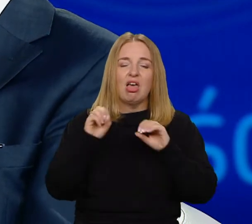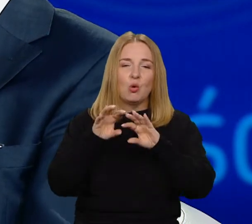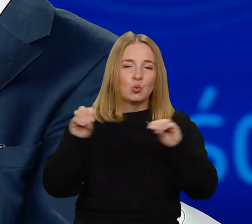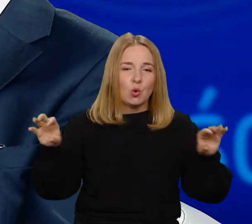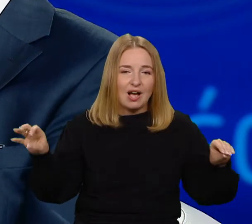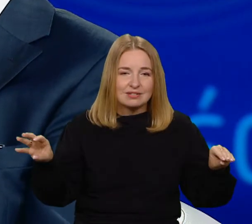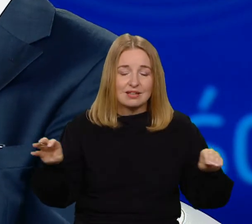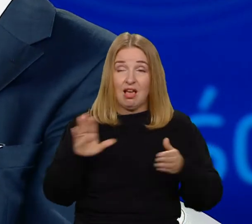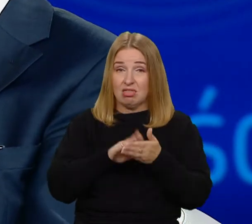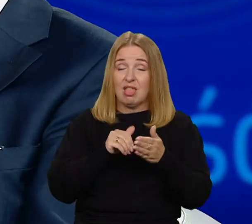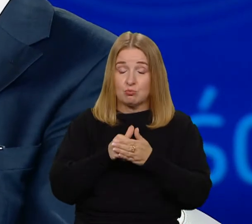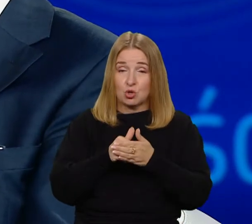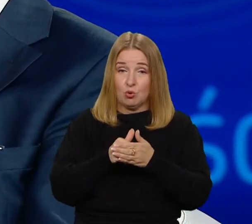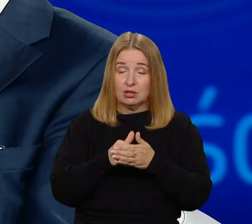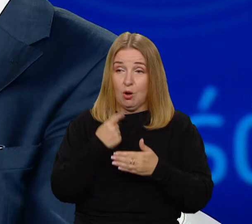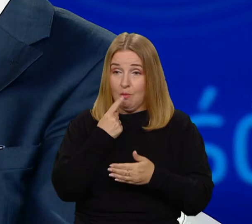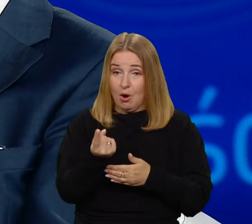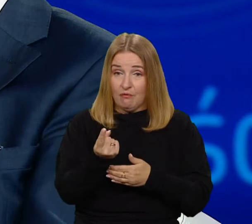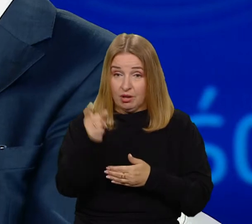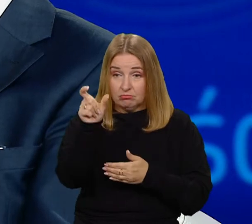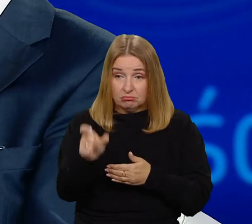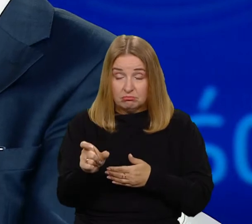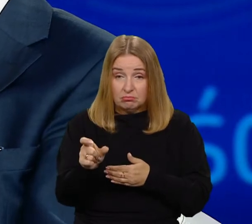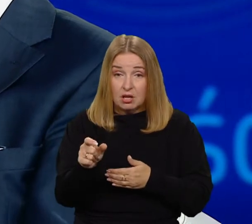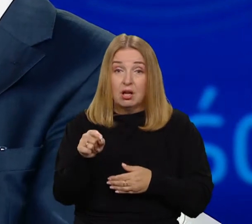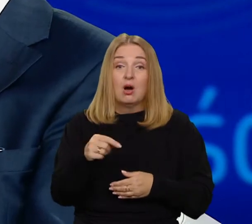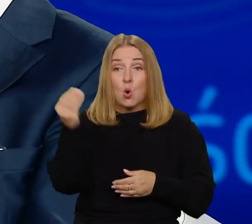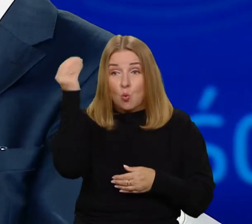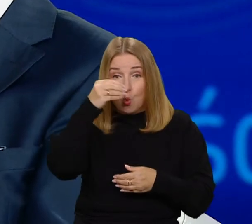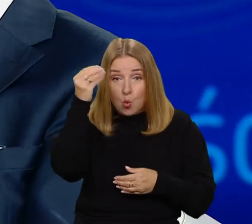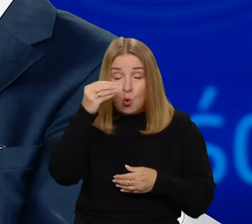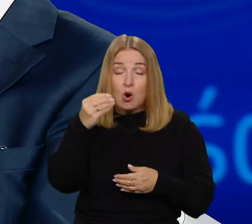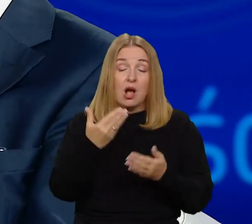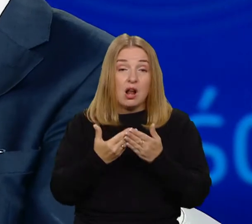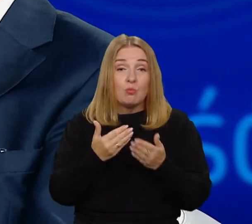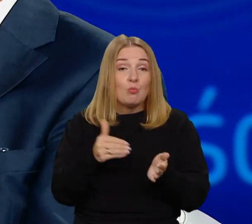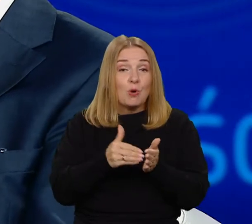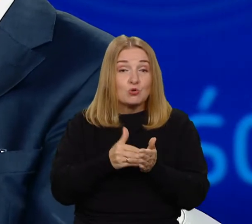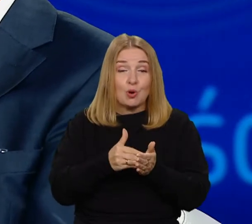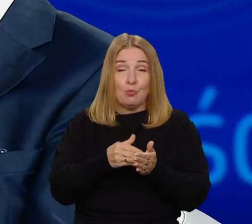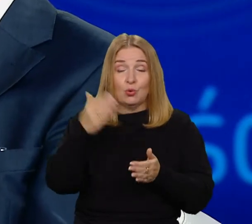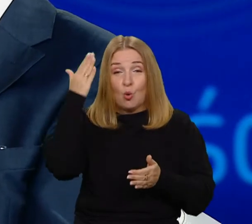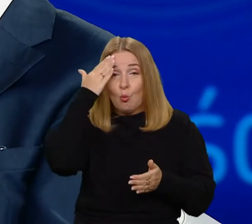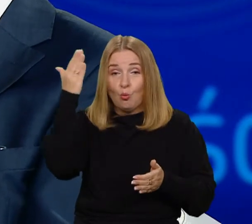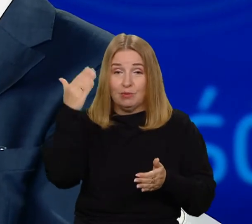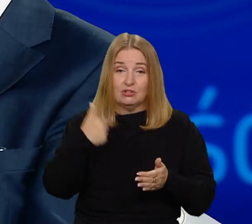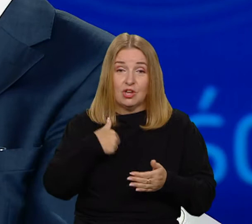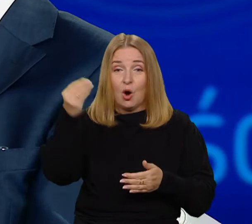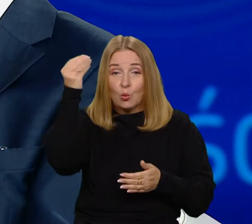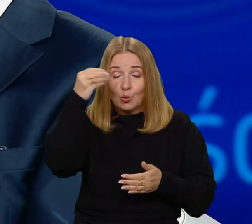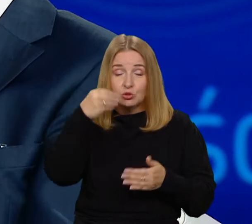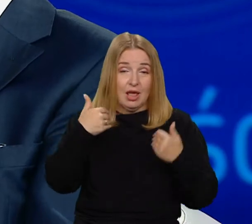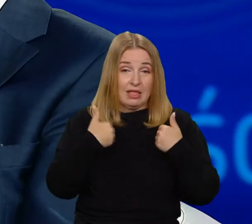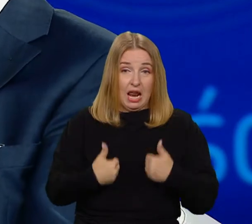komuś, uczę się dlatego, żeby umieć. Uczę się dla siebie przede wszystkim, żeby być kim